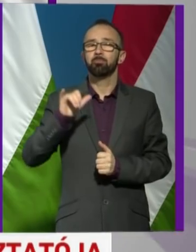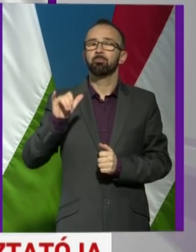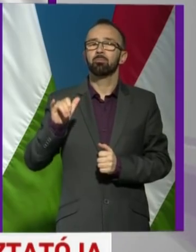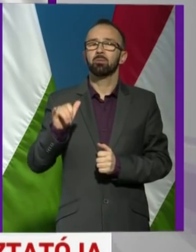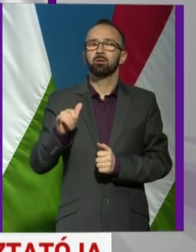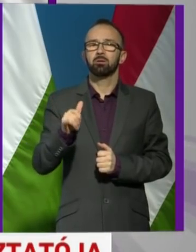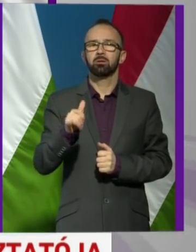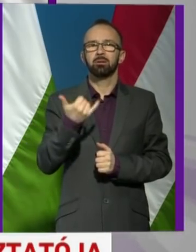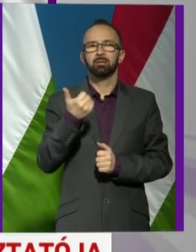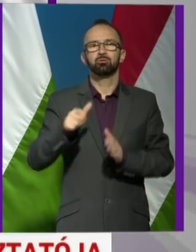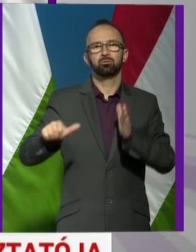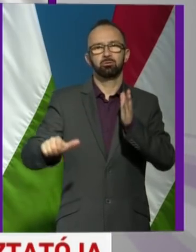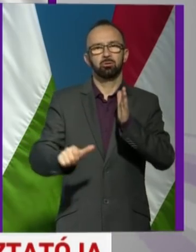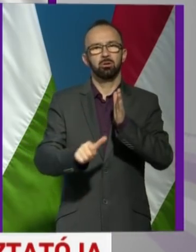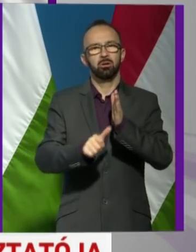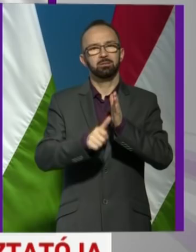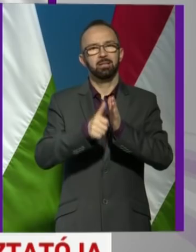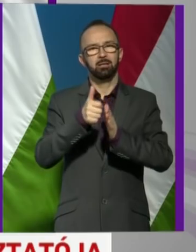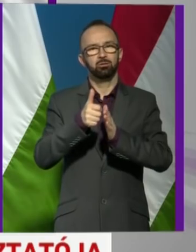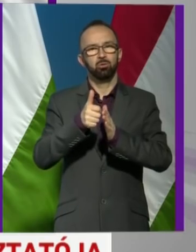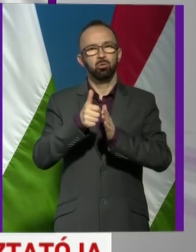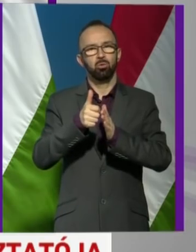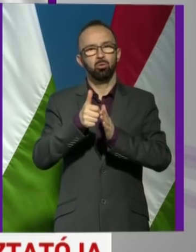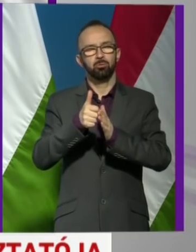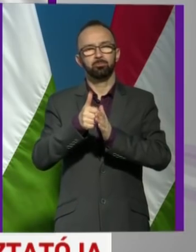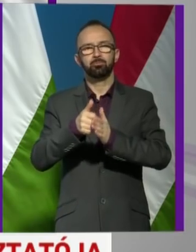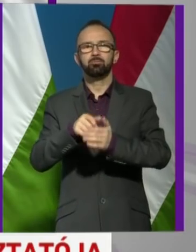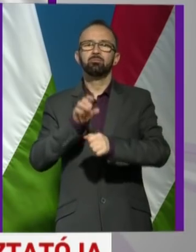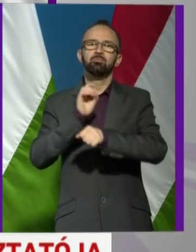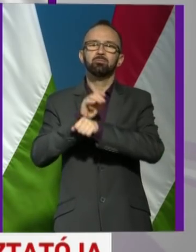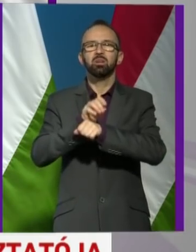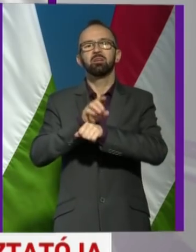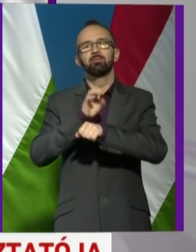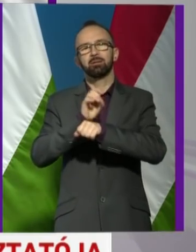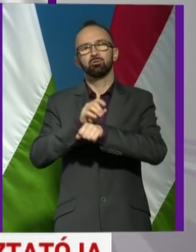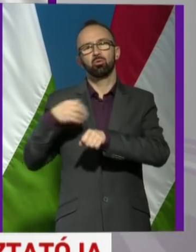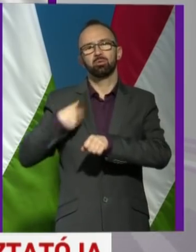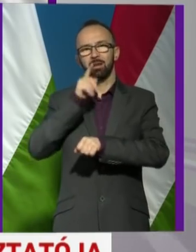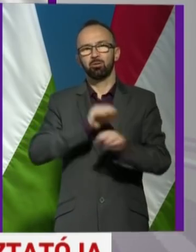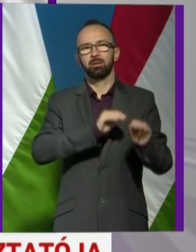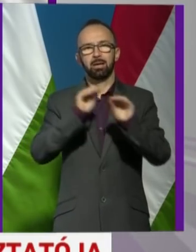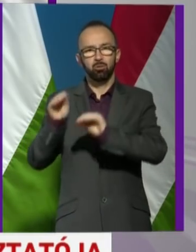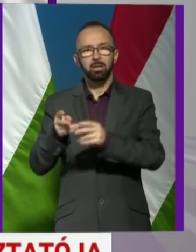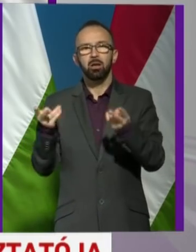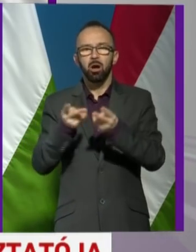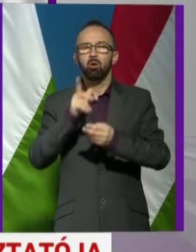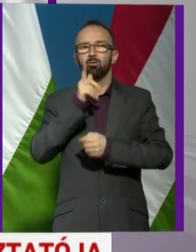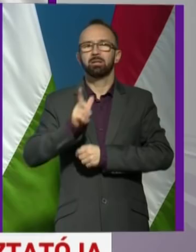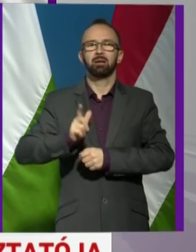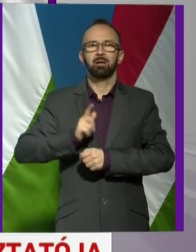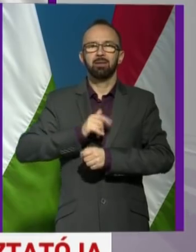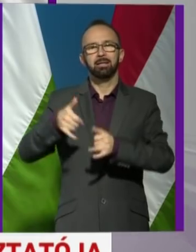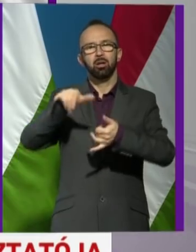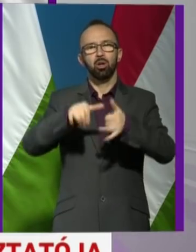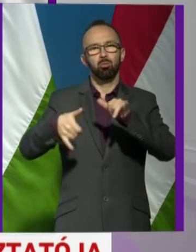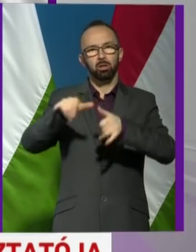az első infektológiai osztályra fognak kerülni, ahol meg fogják várni a